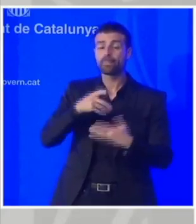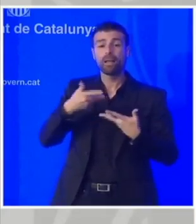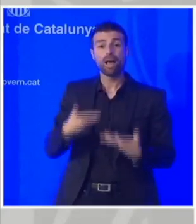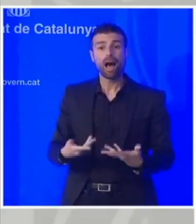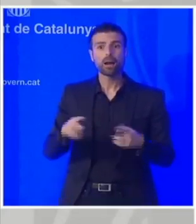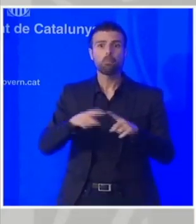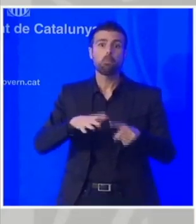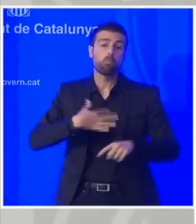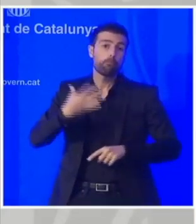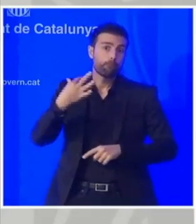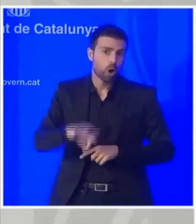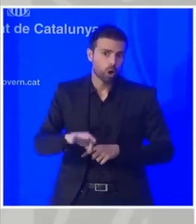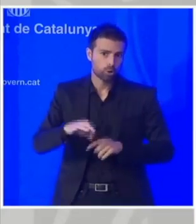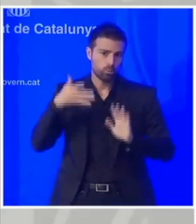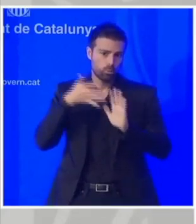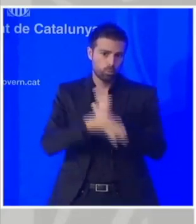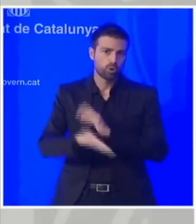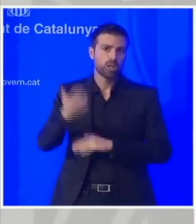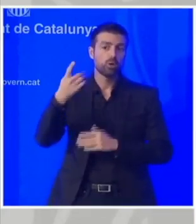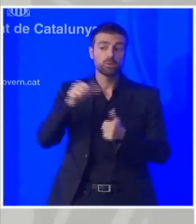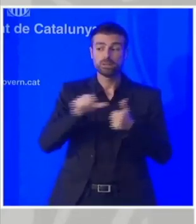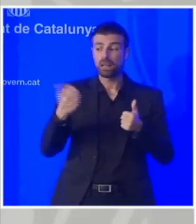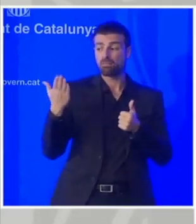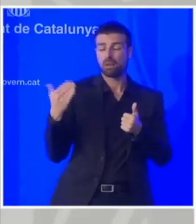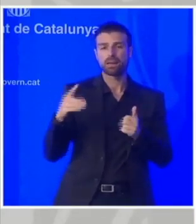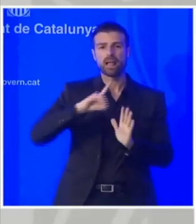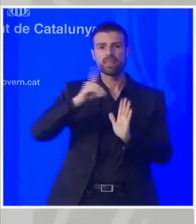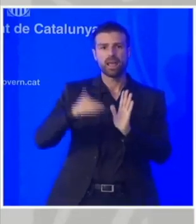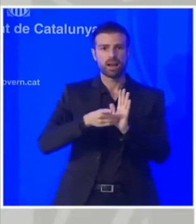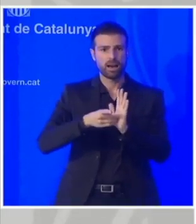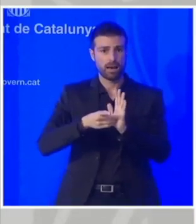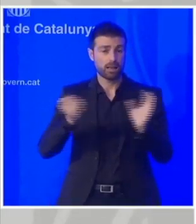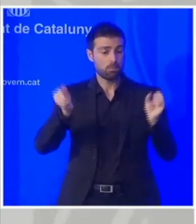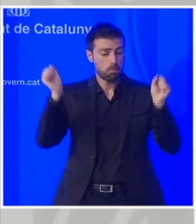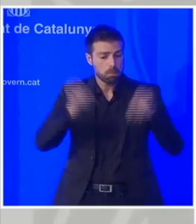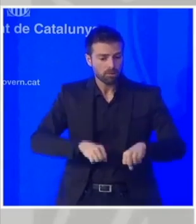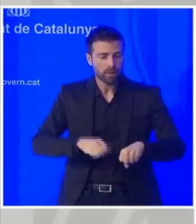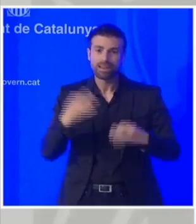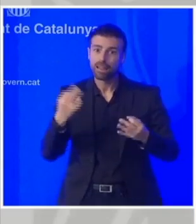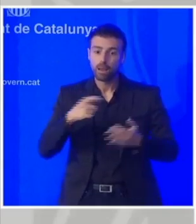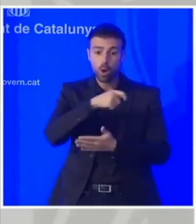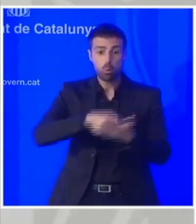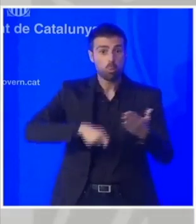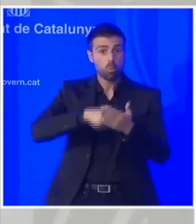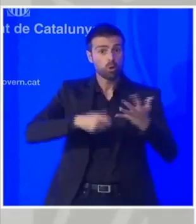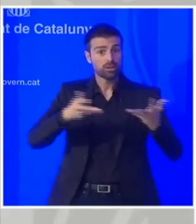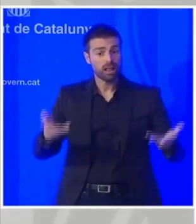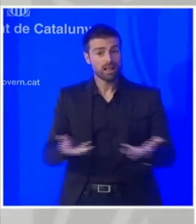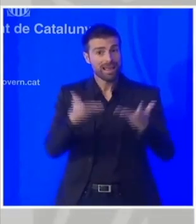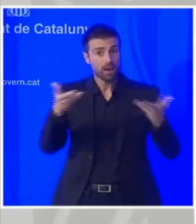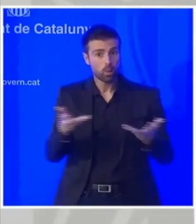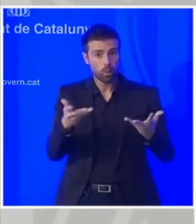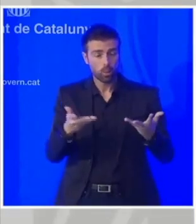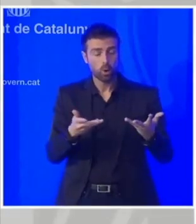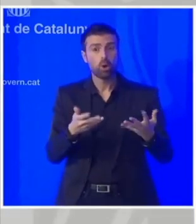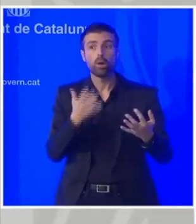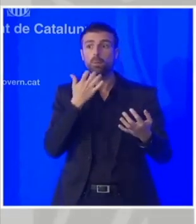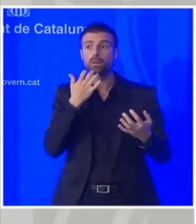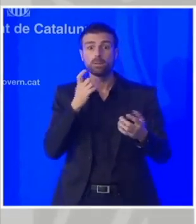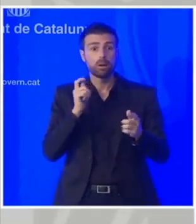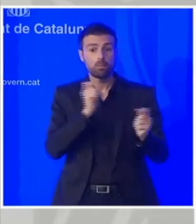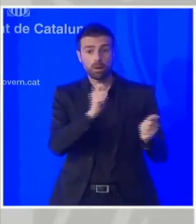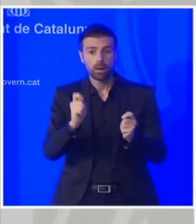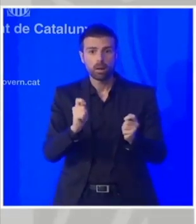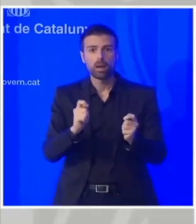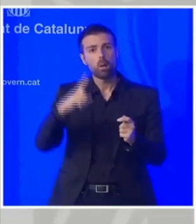decret que es va dictar fa unes setmanes hi ha la possibilitat que les multes lleus es puguin derivar a les